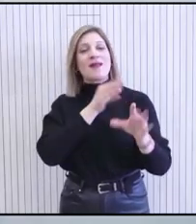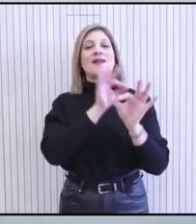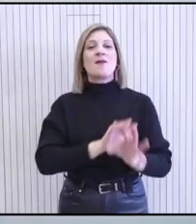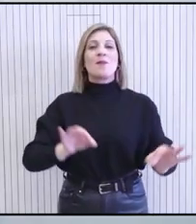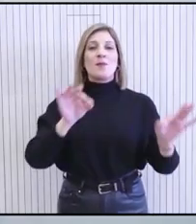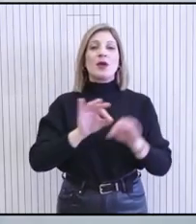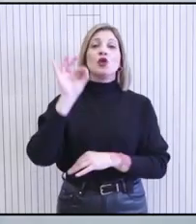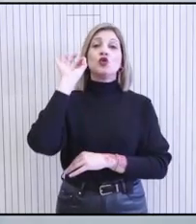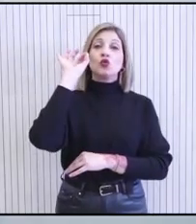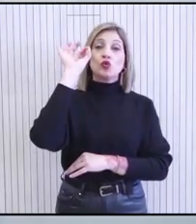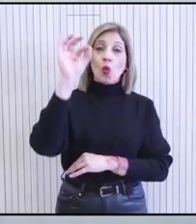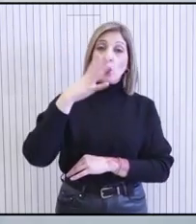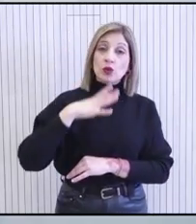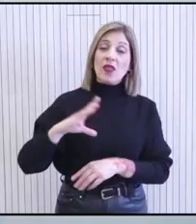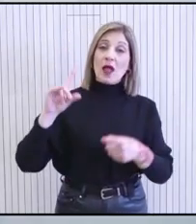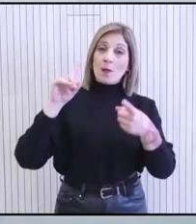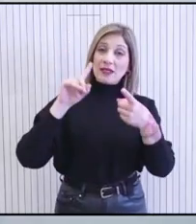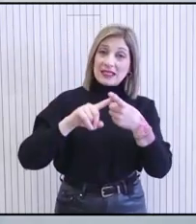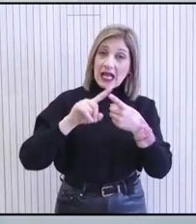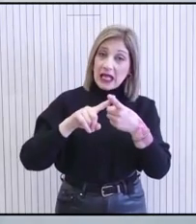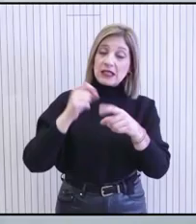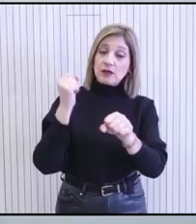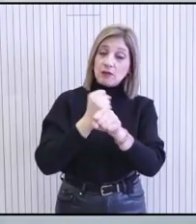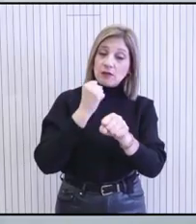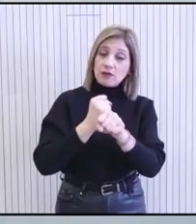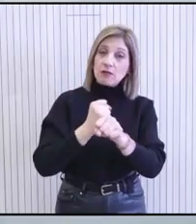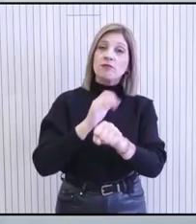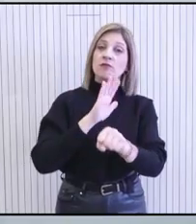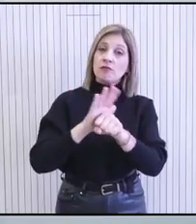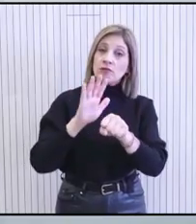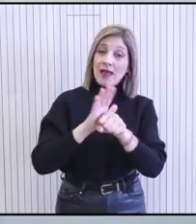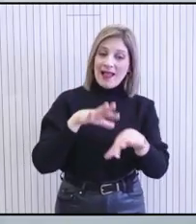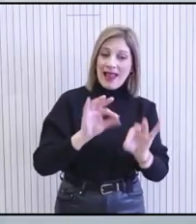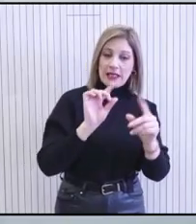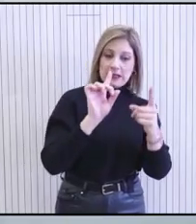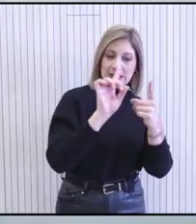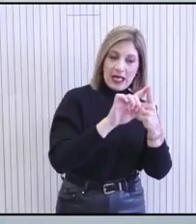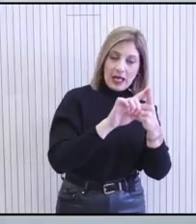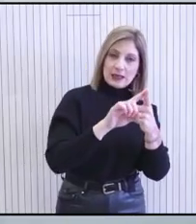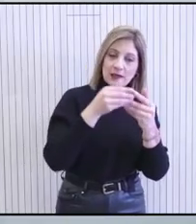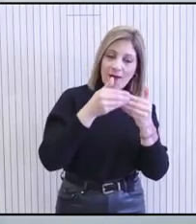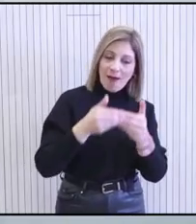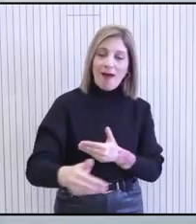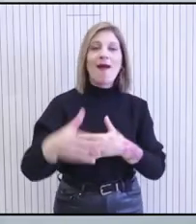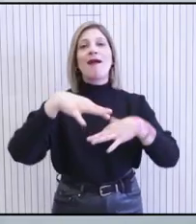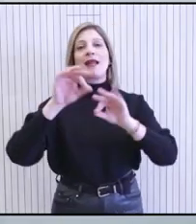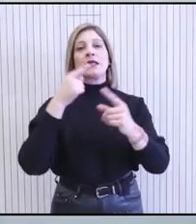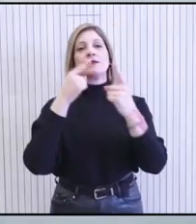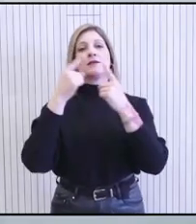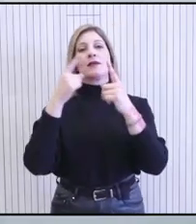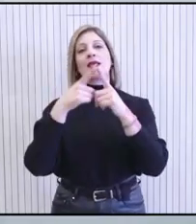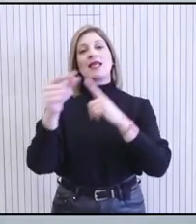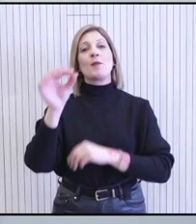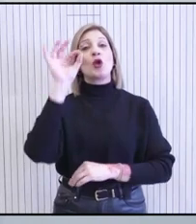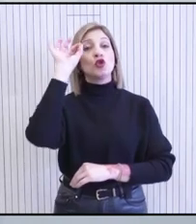στόχος είναι η σύγκληση μιας διευρυμένης συνάντησης, οποία μπορεί να αποτελέσει εφαρτήριο και απεραιτέρω κινητικότητα στο Κυπριακό, με τελικό στόχο ασφαλώς